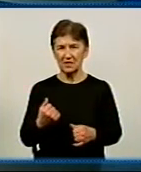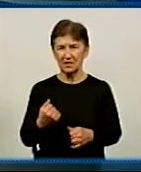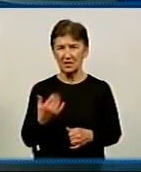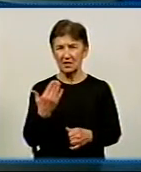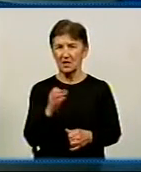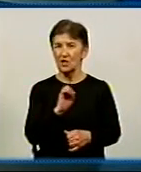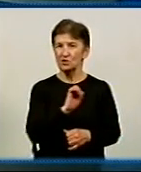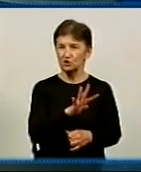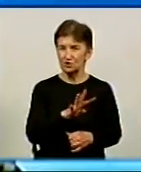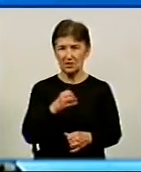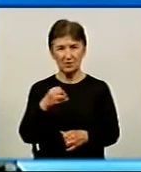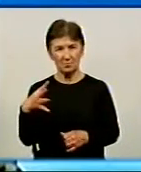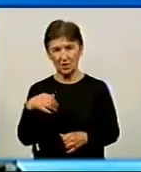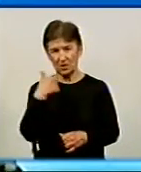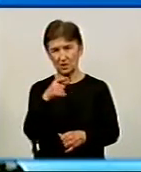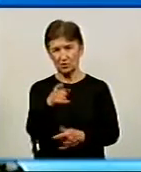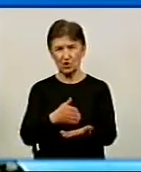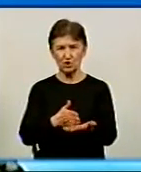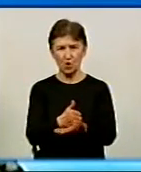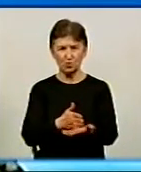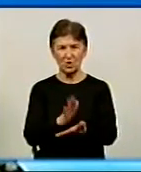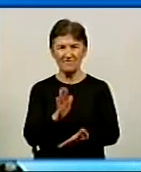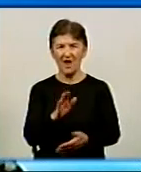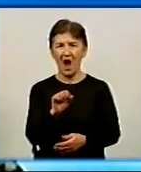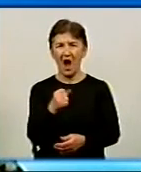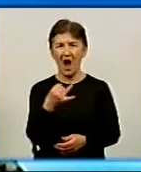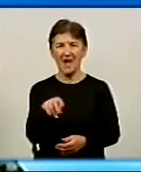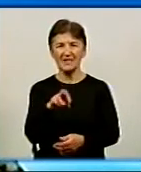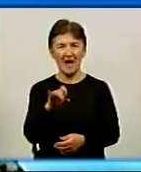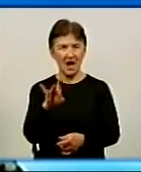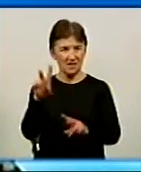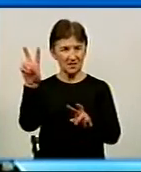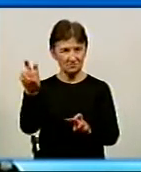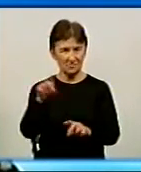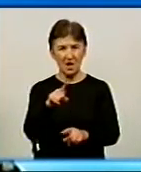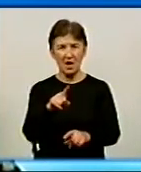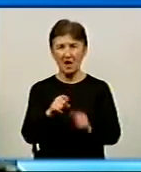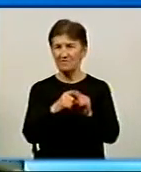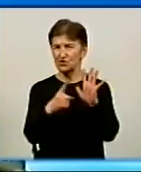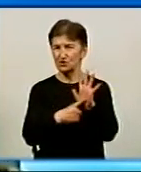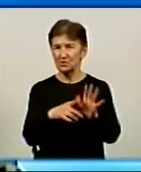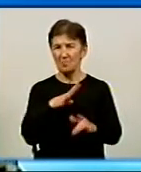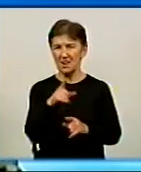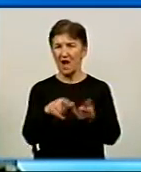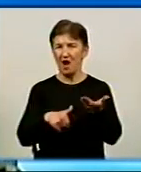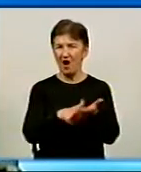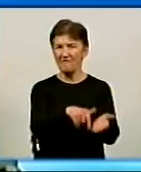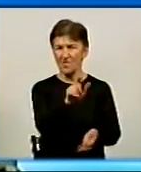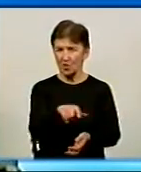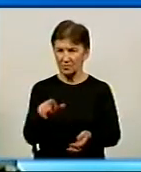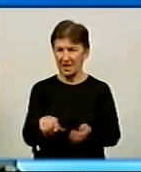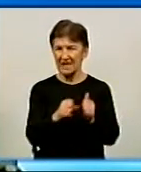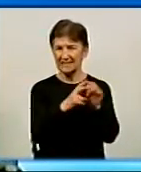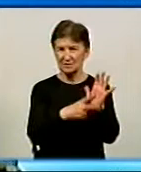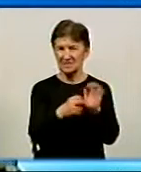2014-2015 році я служила в Айдарі. В 2016-2015 була волонтером по СГУ Мації. І в 2017-2018